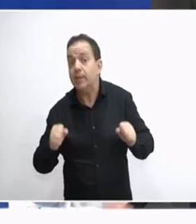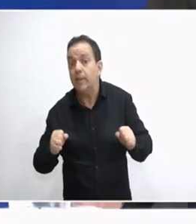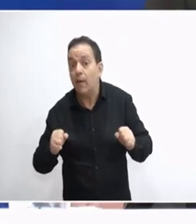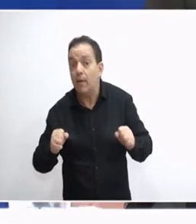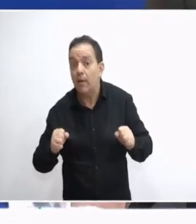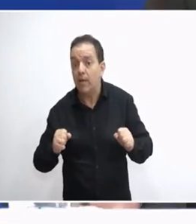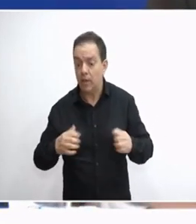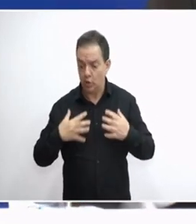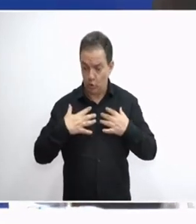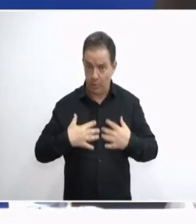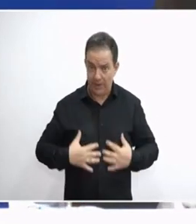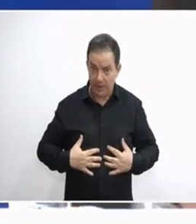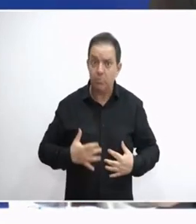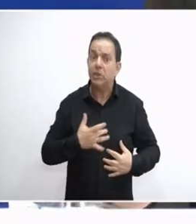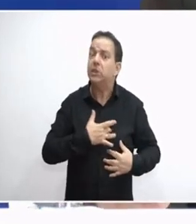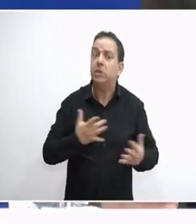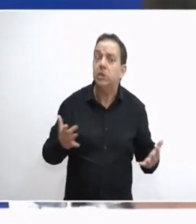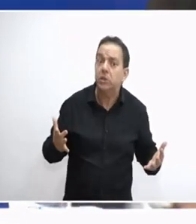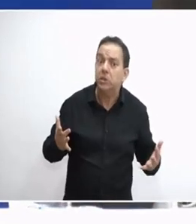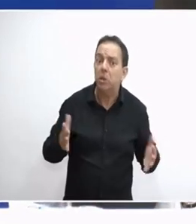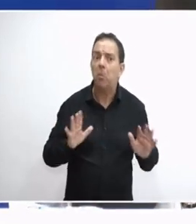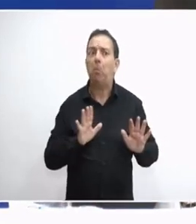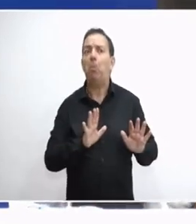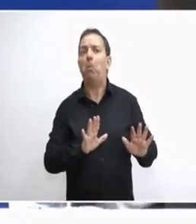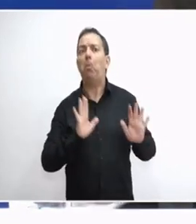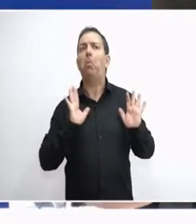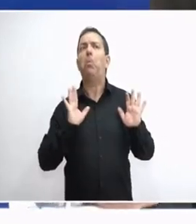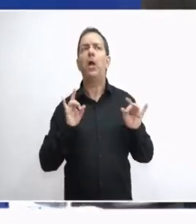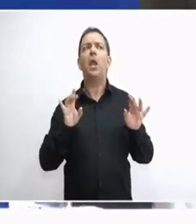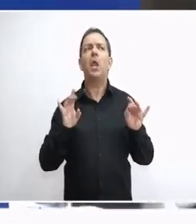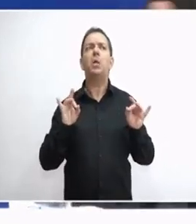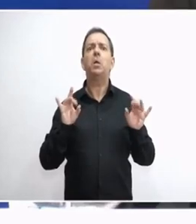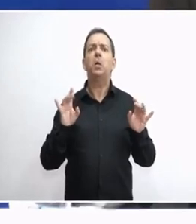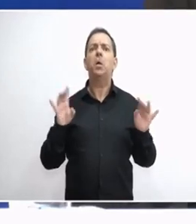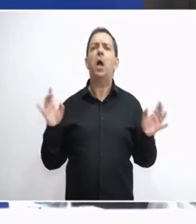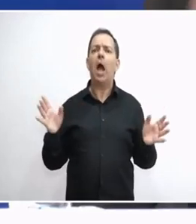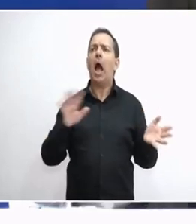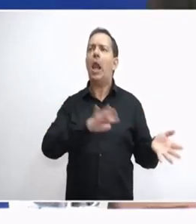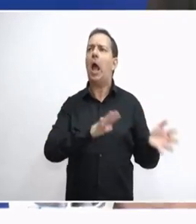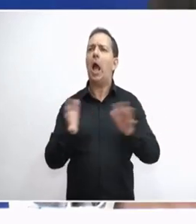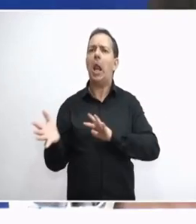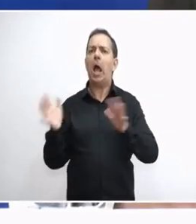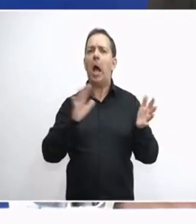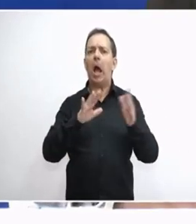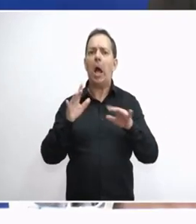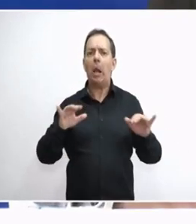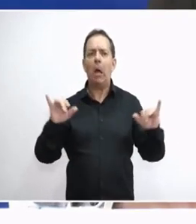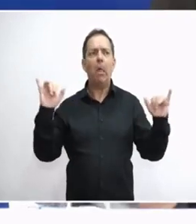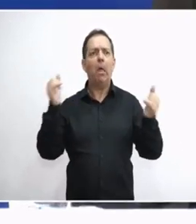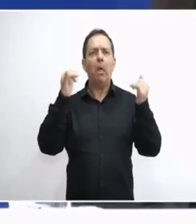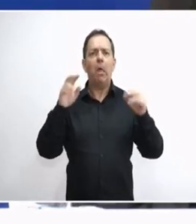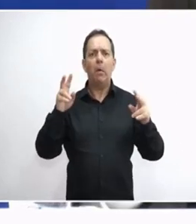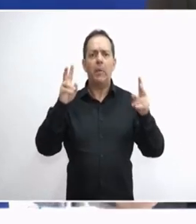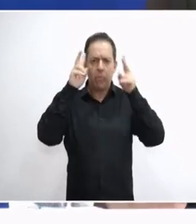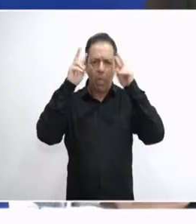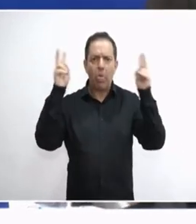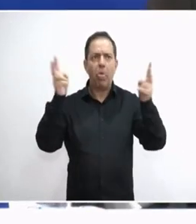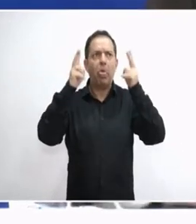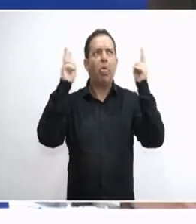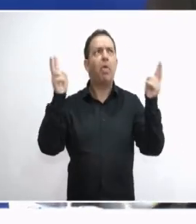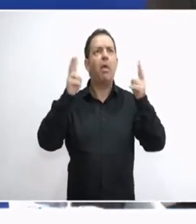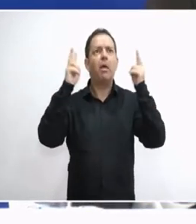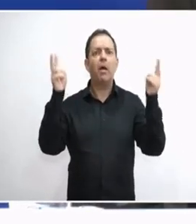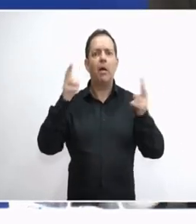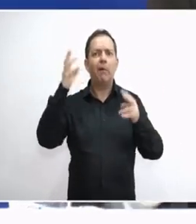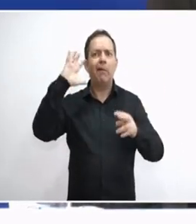Δηλαδή μιλάμε για τη σωματική, ψυχική υγεία που κανείς δεν είναι καλά, κανείς δεν στέκεται, κανείς δεν πατάει, άλλα θέλει, άλλα λέει, άλλα κάνει, άλλα πράττει. το μυαλό είναι στα κάγκυλα,